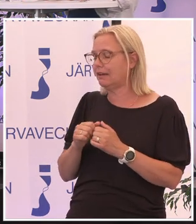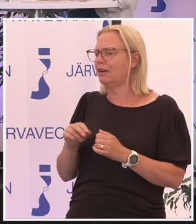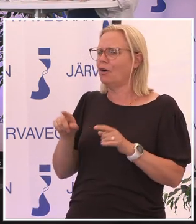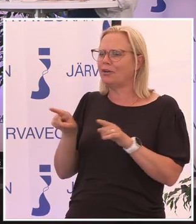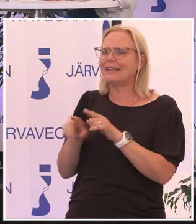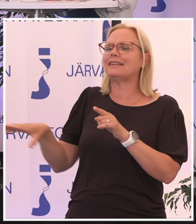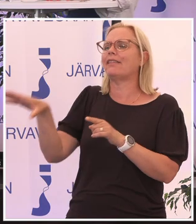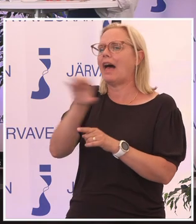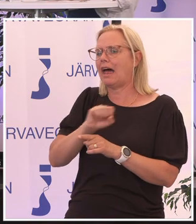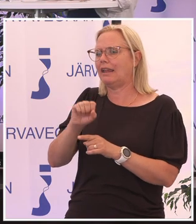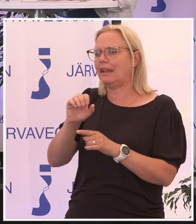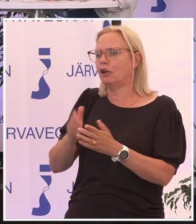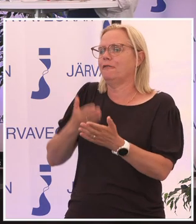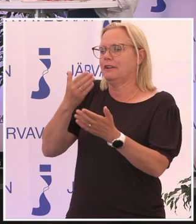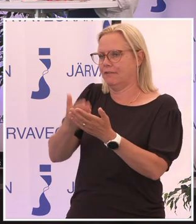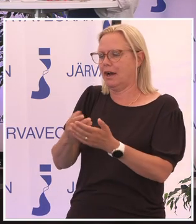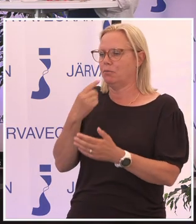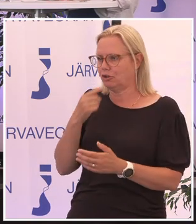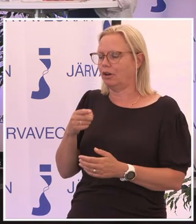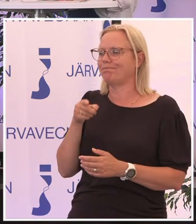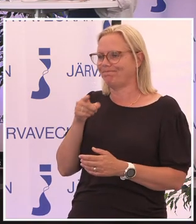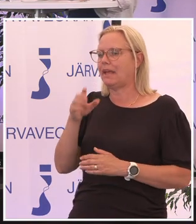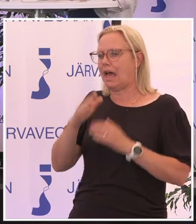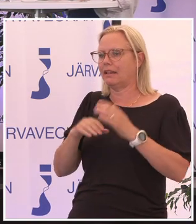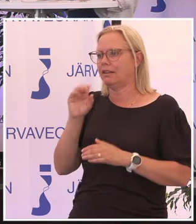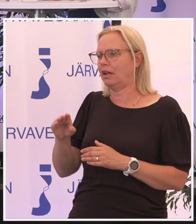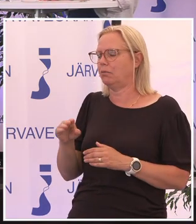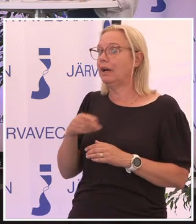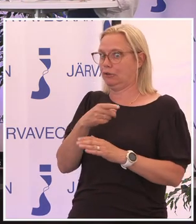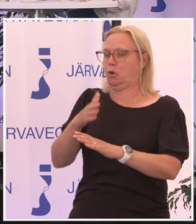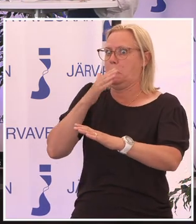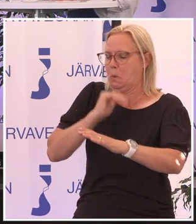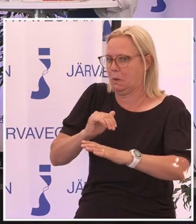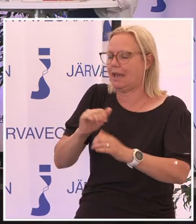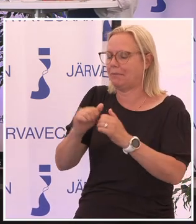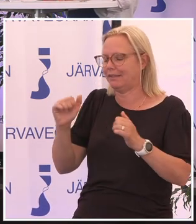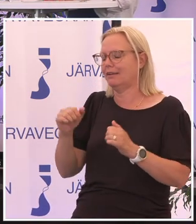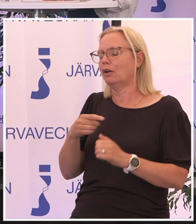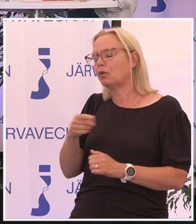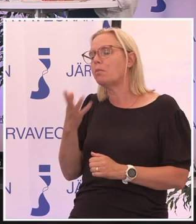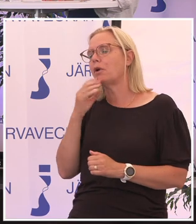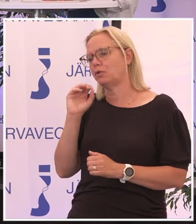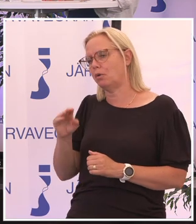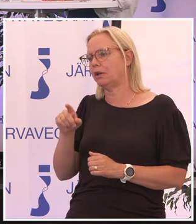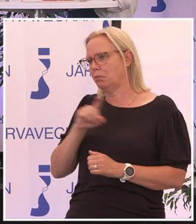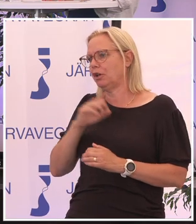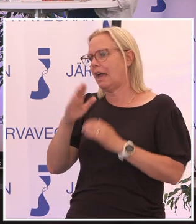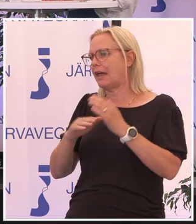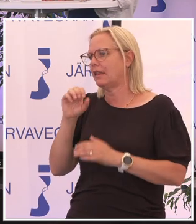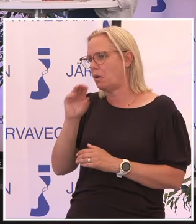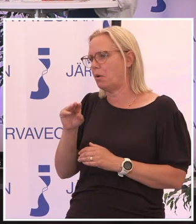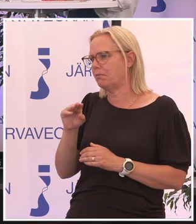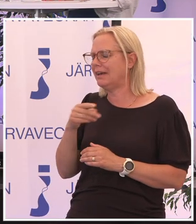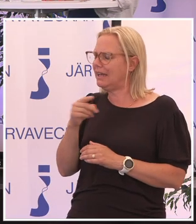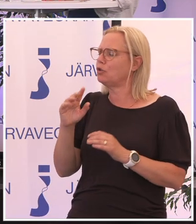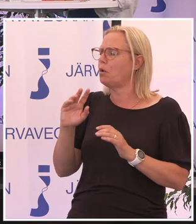alla lyfte för mig att det handlar om, då var de väl också väldigt unga, men ändå tänkte så här, de pratar om att mycket handlar om att, eller att